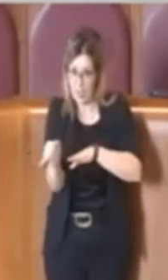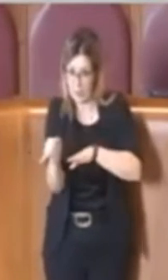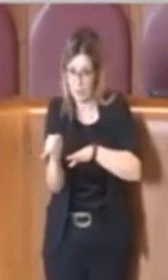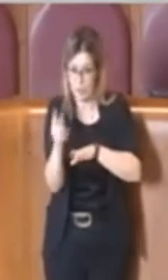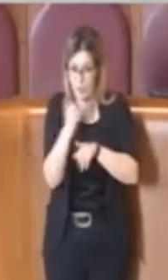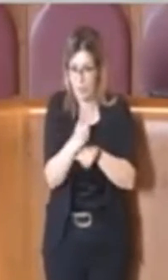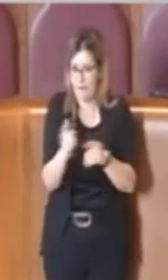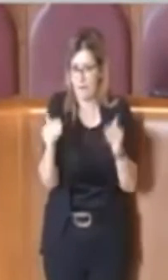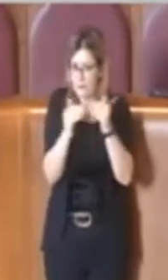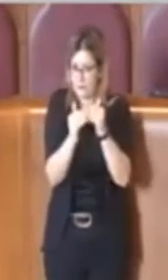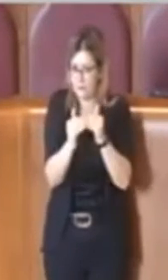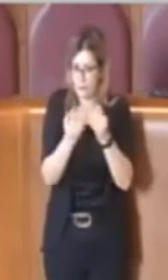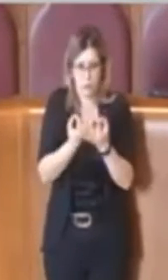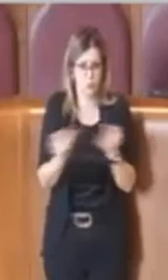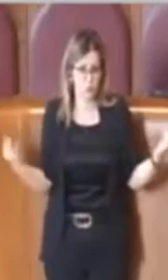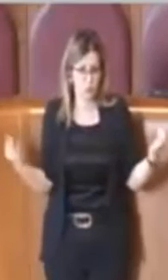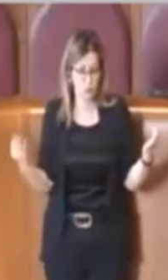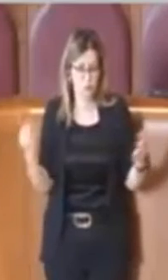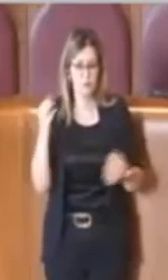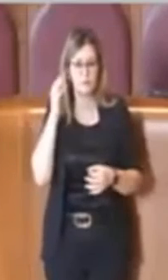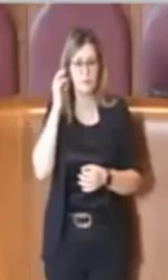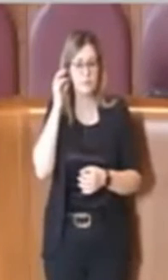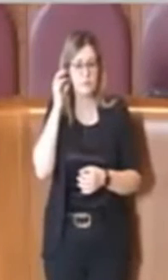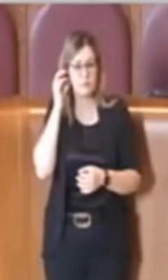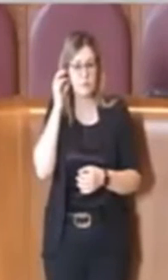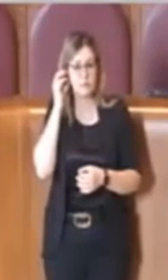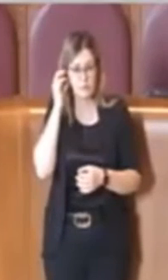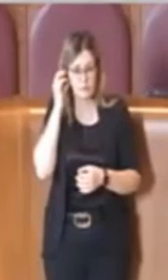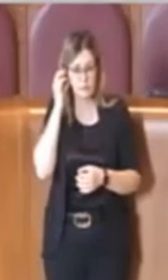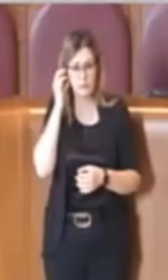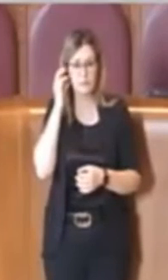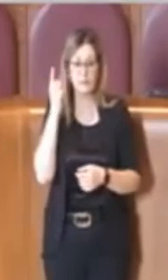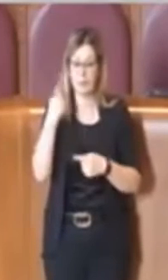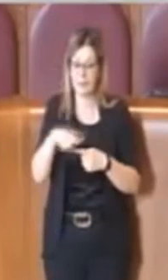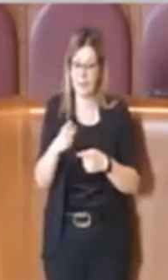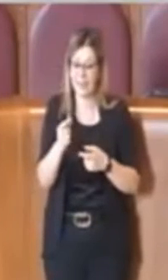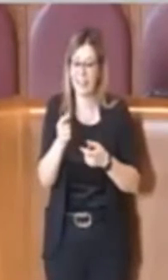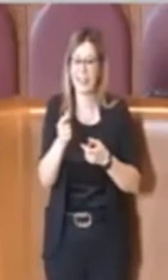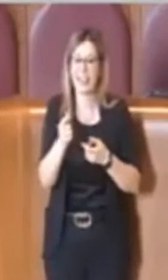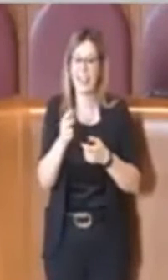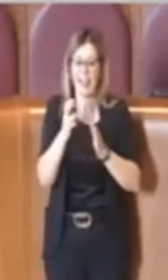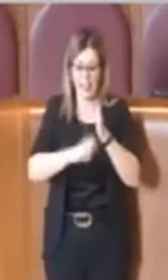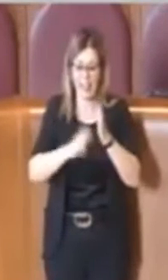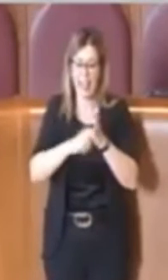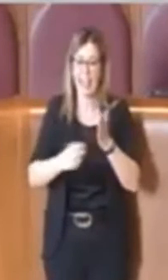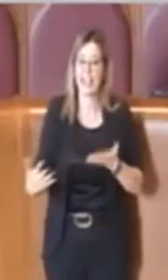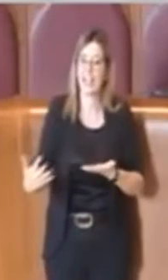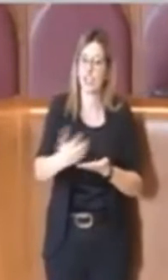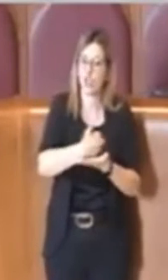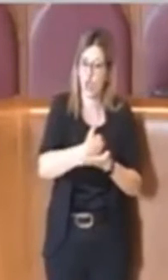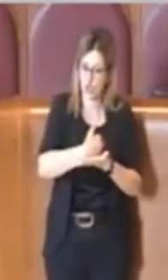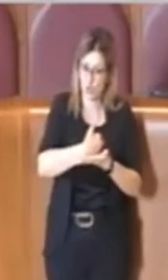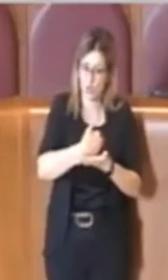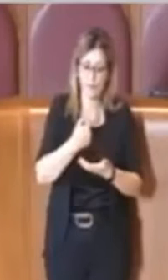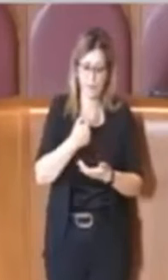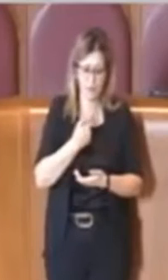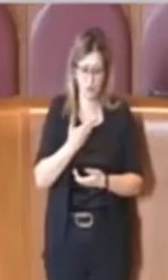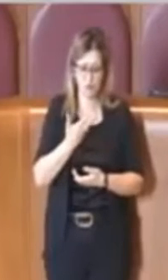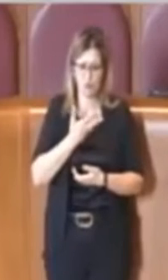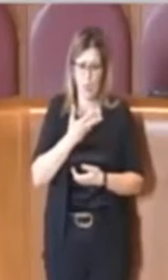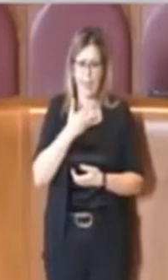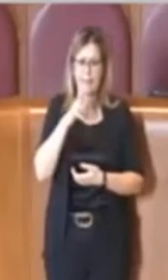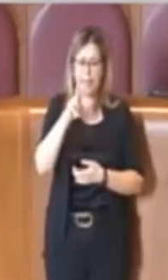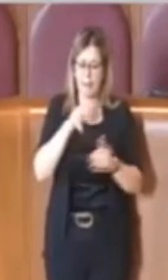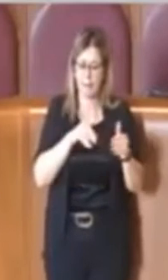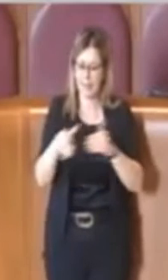deve uscire, giusto? Ora, nella riscossione, guardiamo la riscossione di competenza, io ho 3 miliardi e 3,